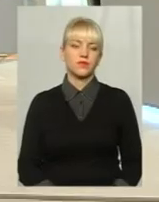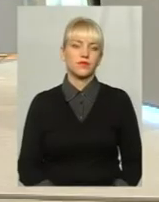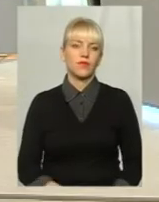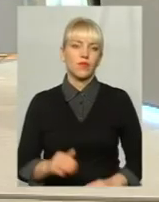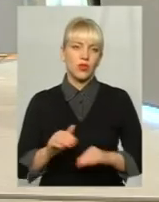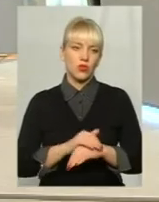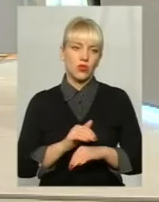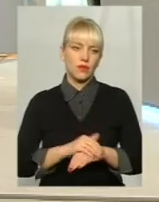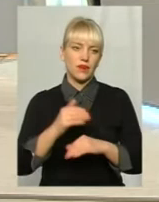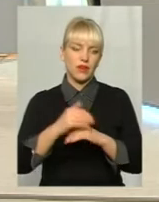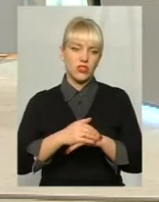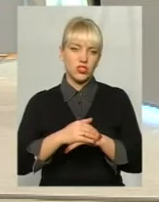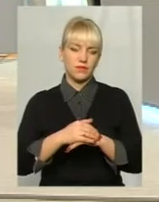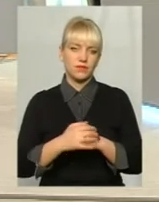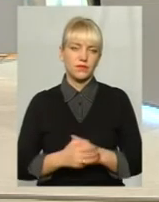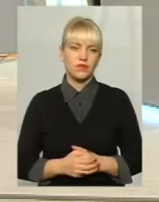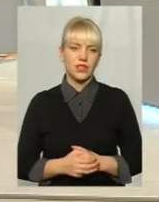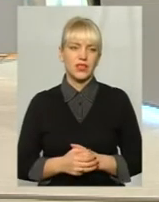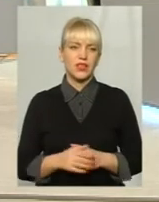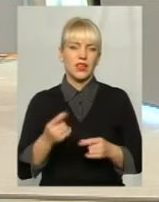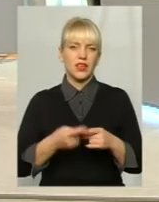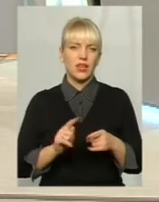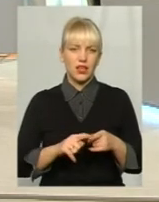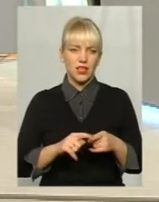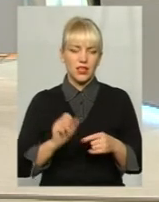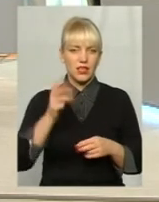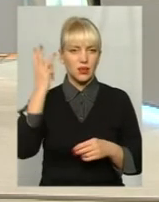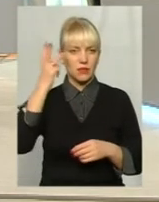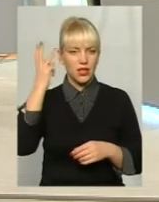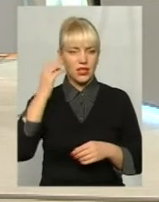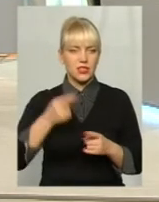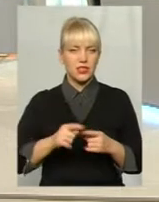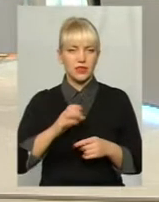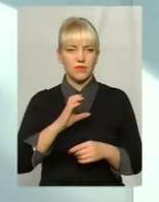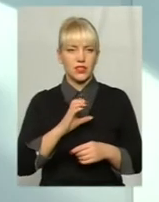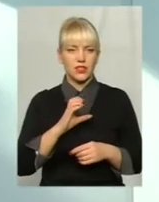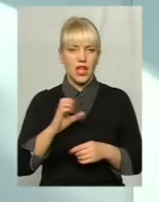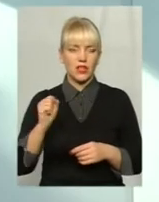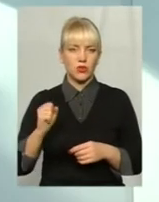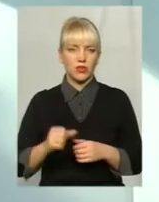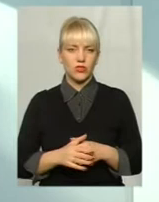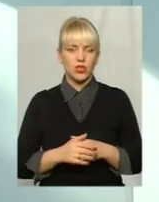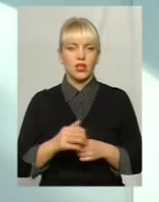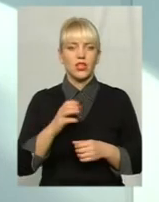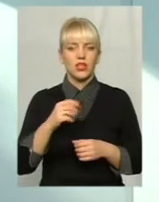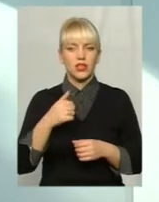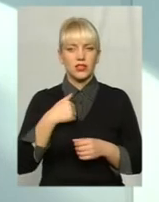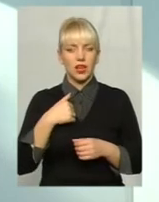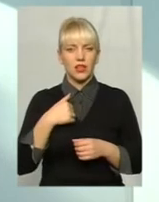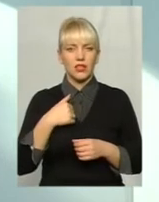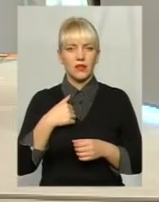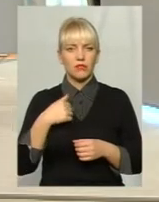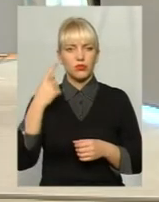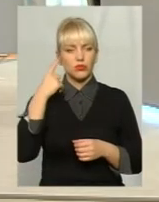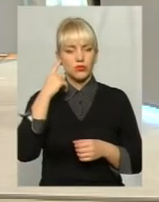Добрий вечір. Добрий. Добрий вечір. Це мішканець Хмельницького, Мишіло Анатолійович. Так, слухай. Я тут почув такий випрос,